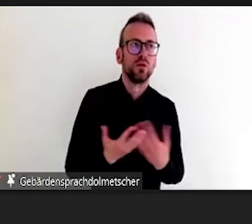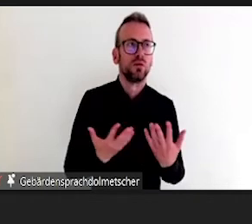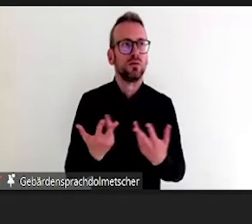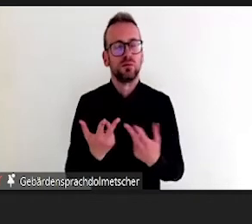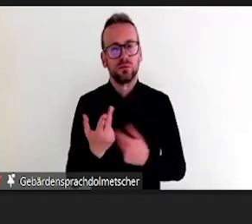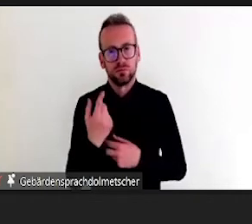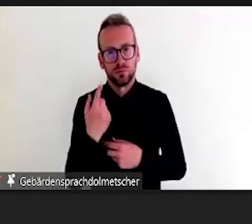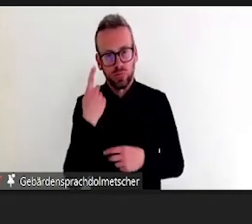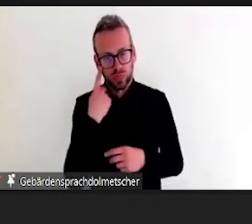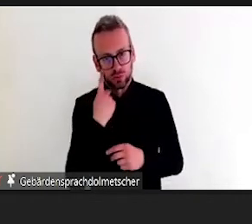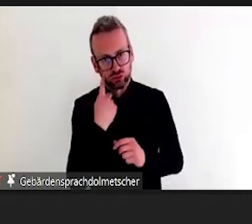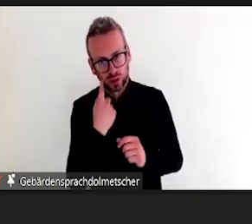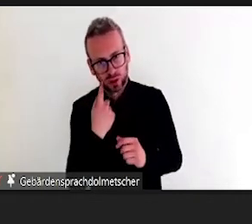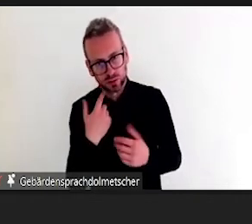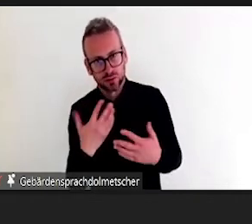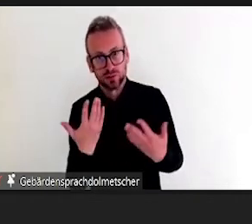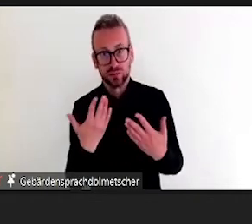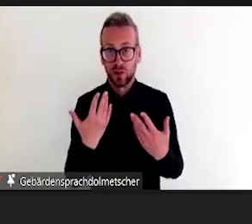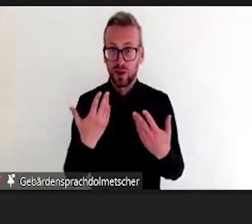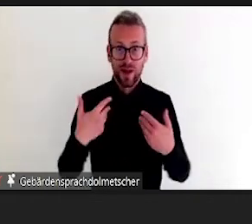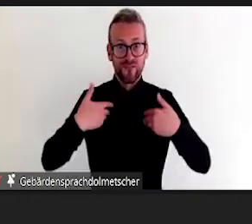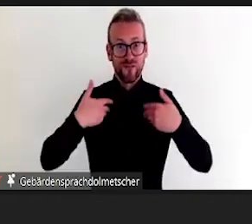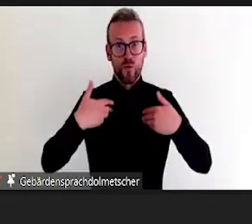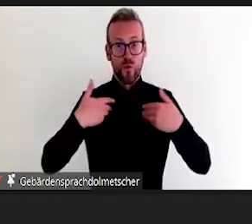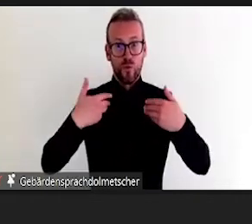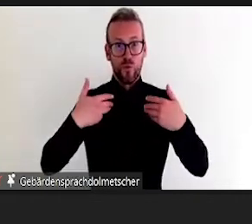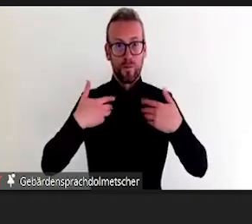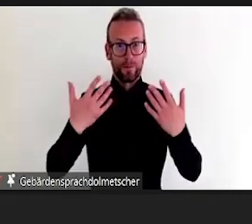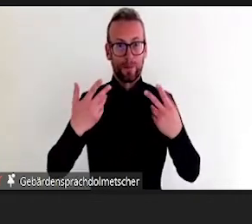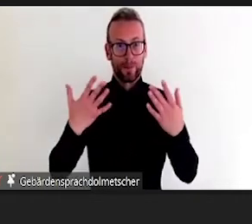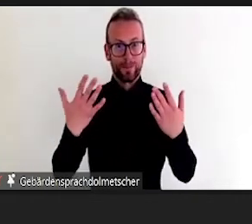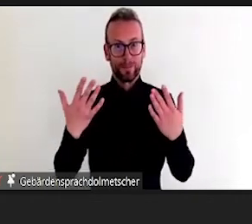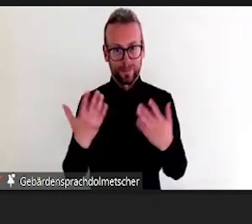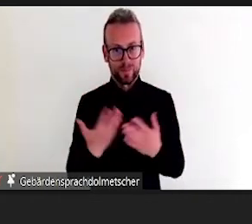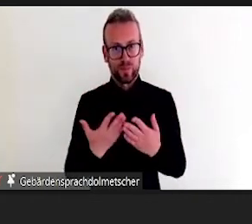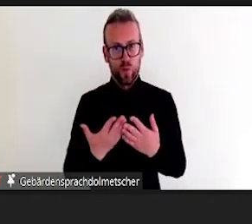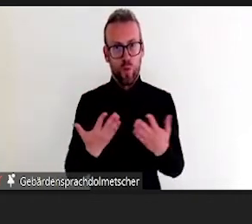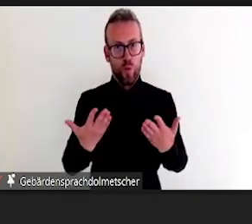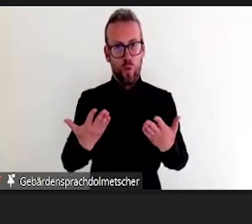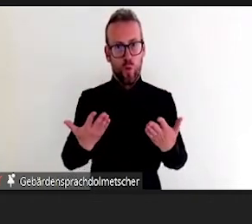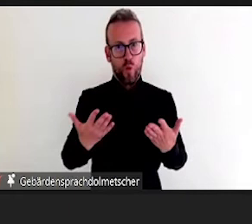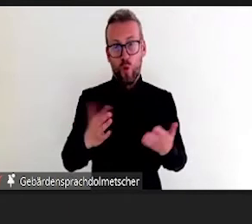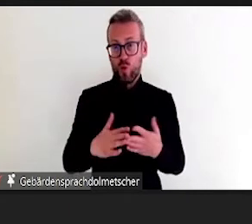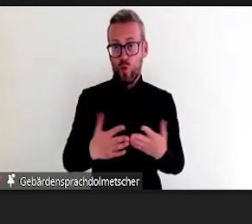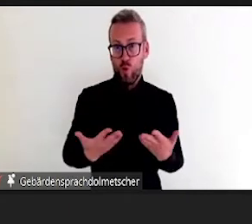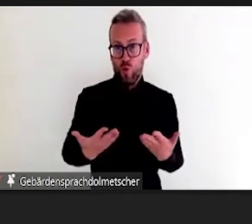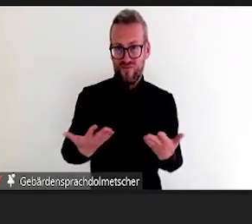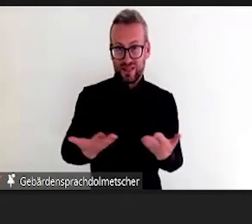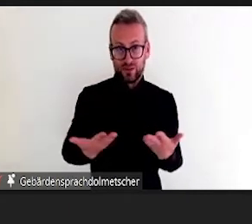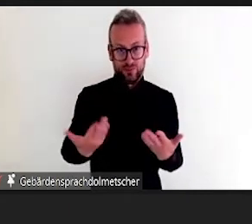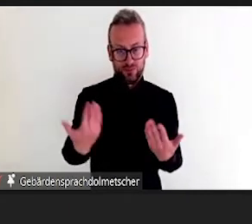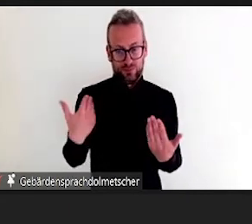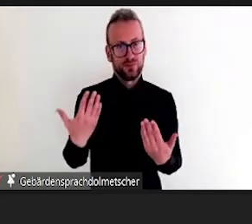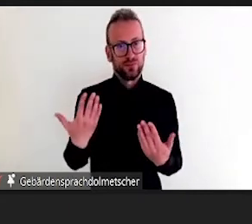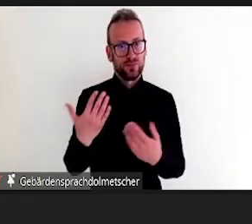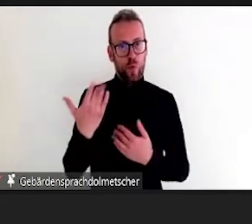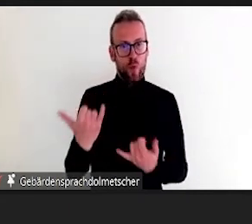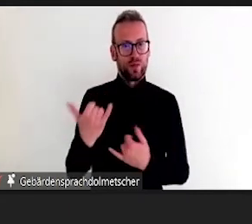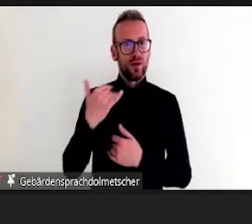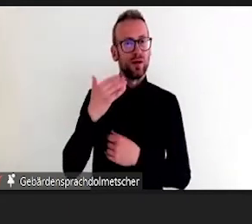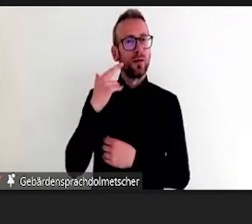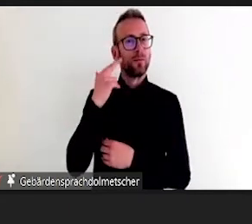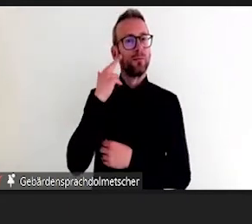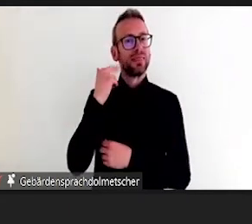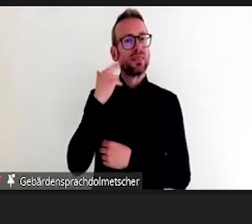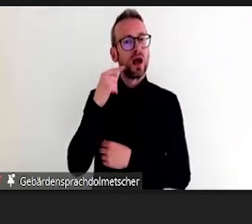sind so Generatoren mit Zufallsfragen. Einmal auf Englisch und einmal auf Deutsch. Das heißt, man kann da auf so einen Mischbutton drücken und dann kommt